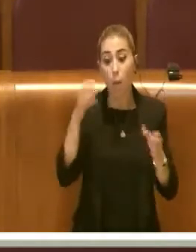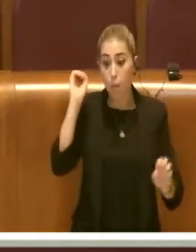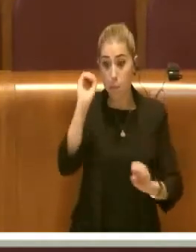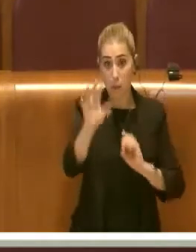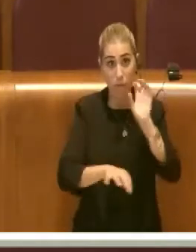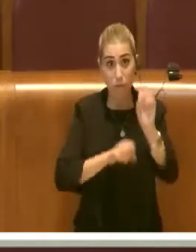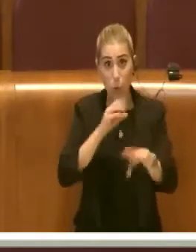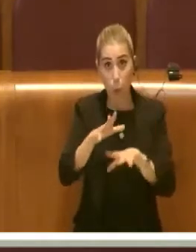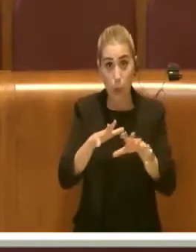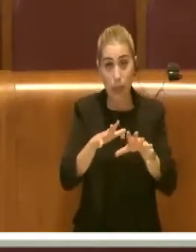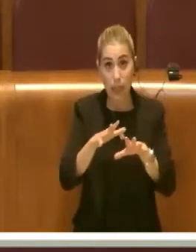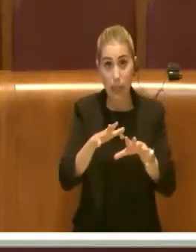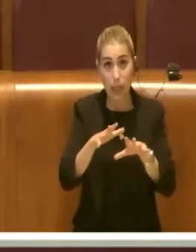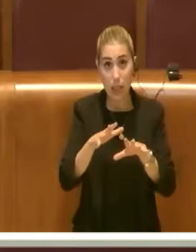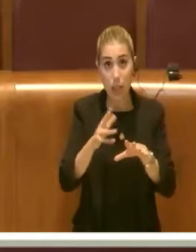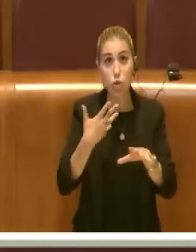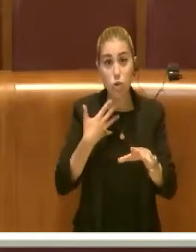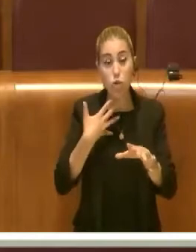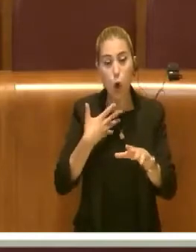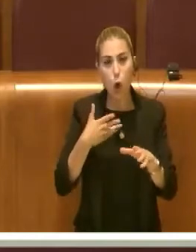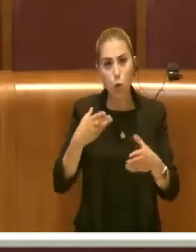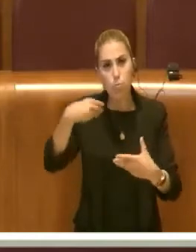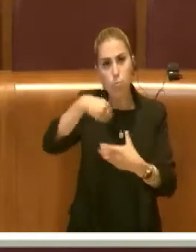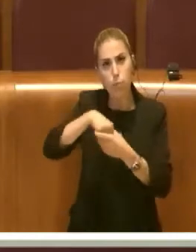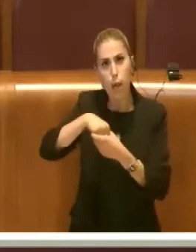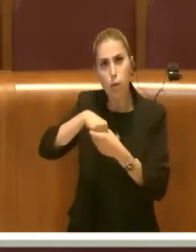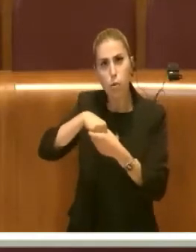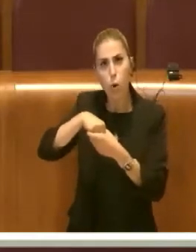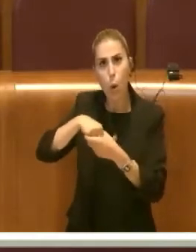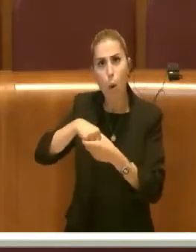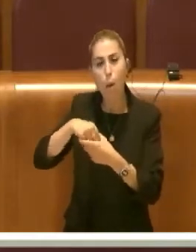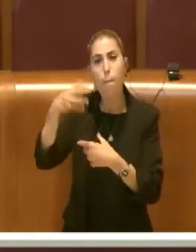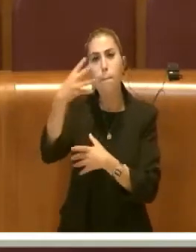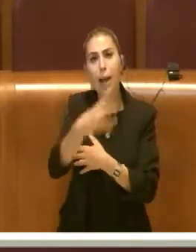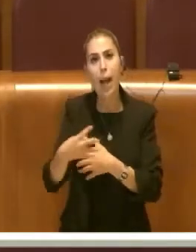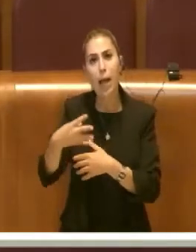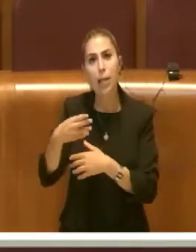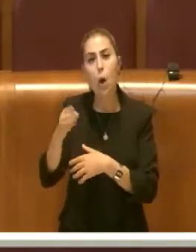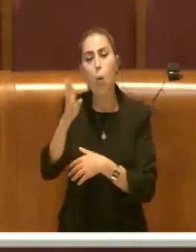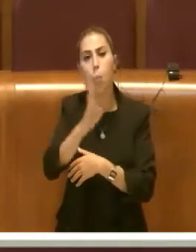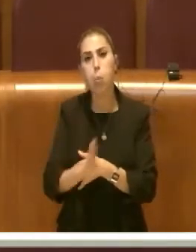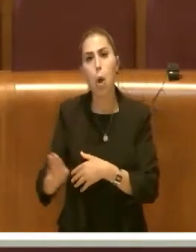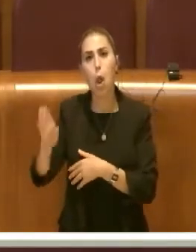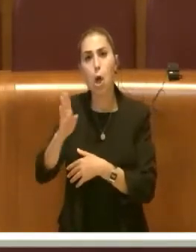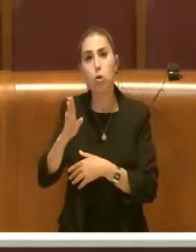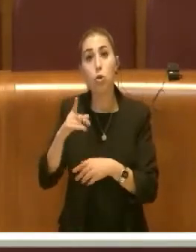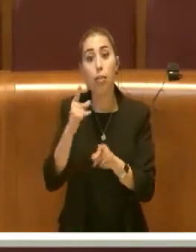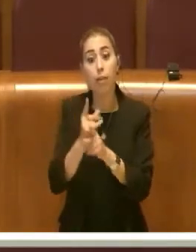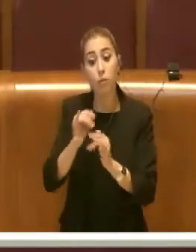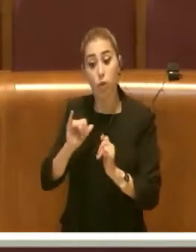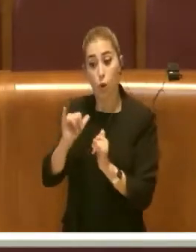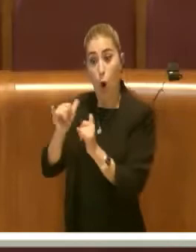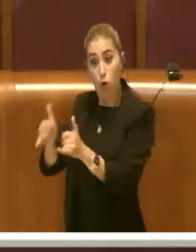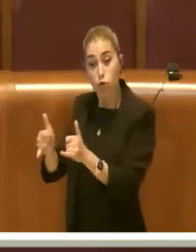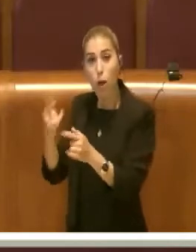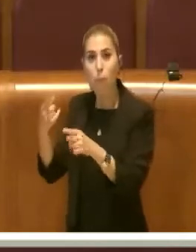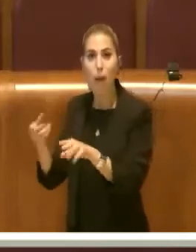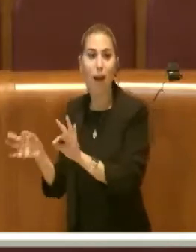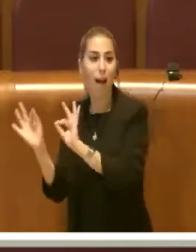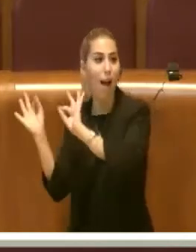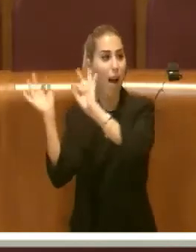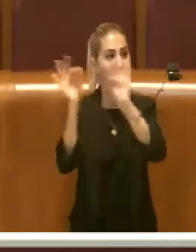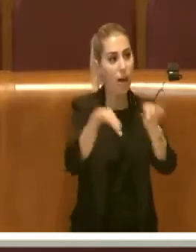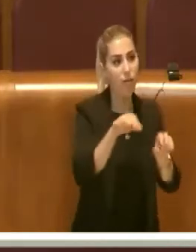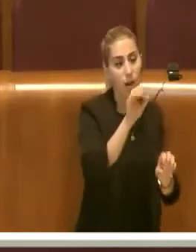entrano negli impianti di trattamento meccanico-biologico. Quando devono uscire per andare nelle discariche o